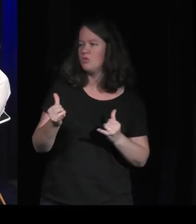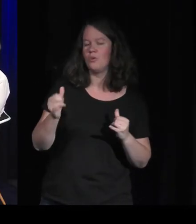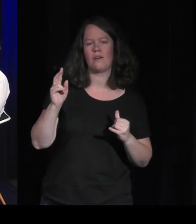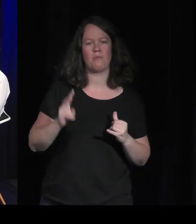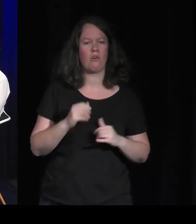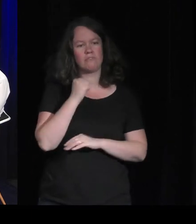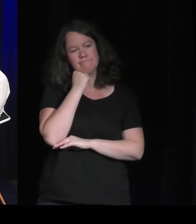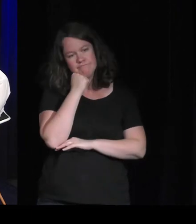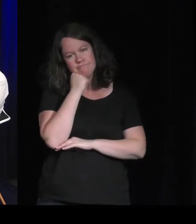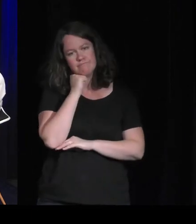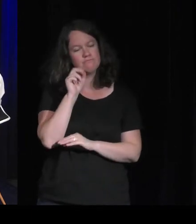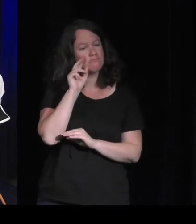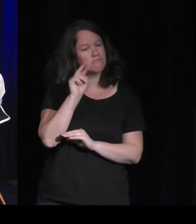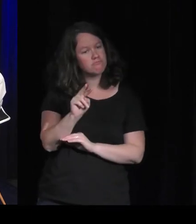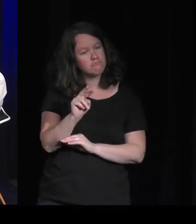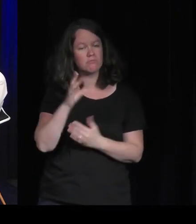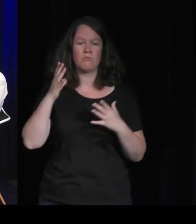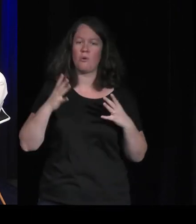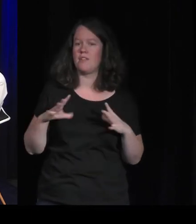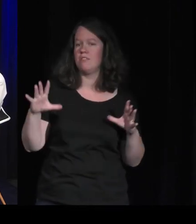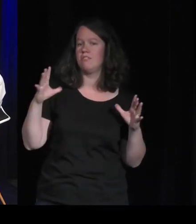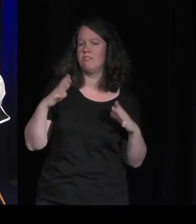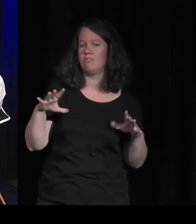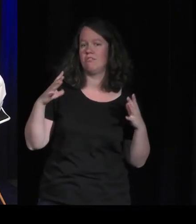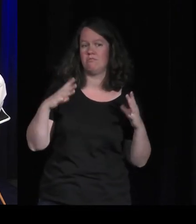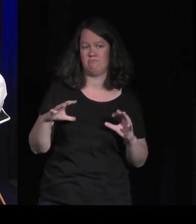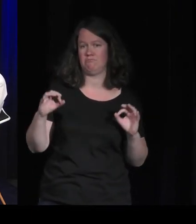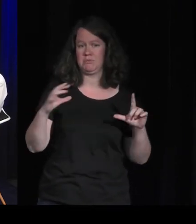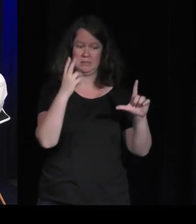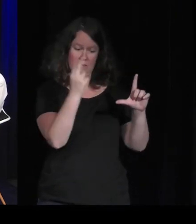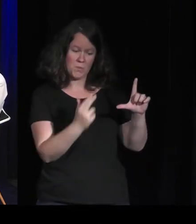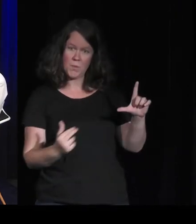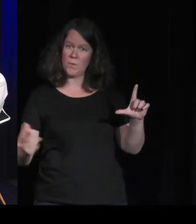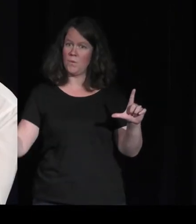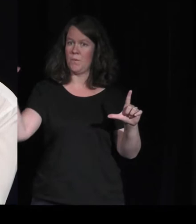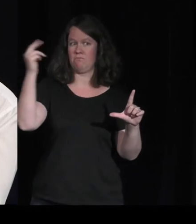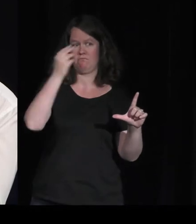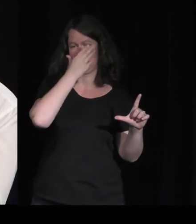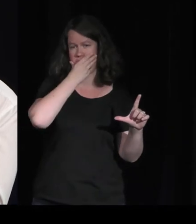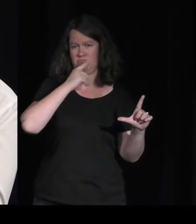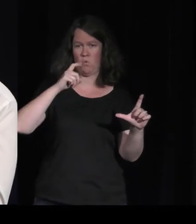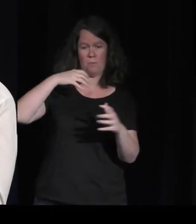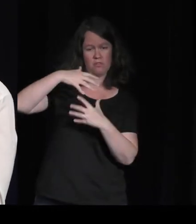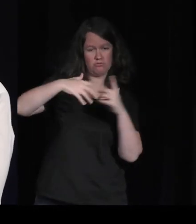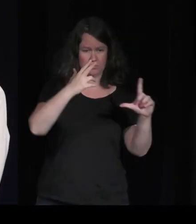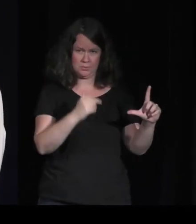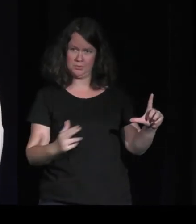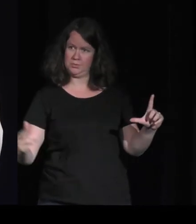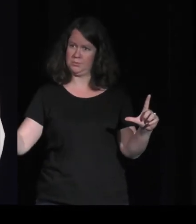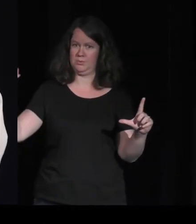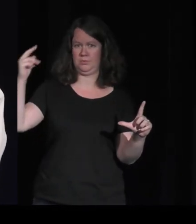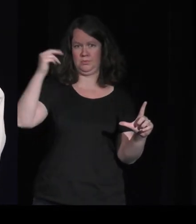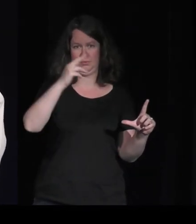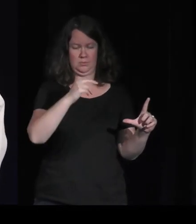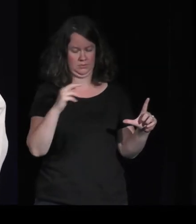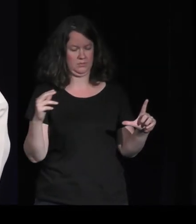côté où on se promène dans une aquarelle de nature, finalement, c'est le... Je n'allais pas dire un